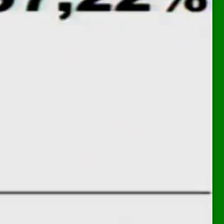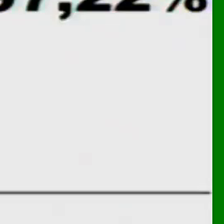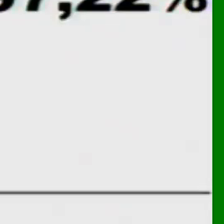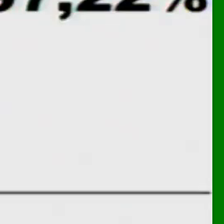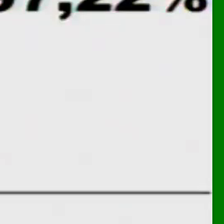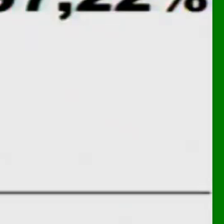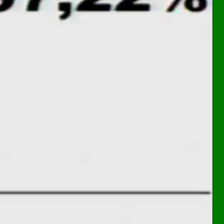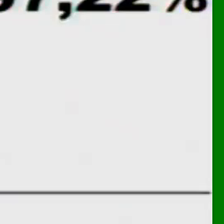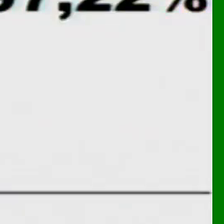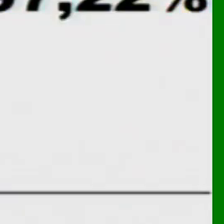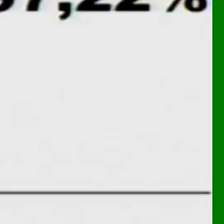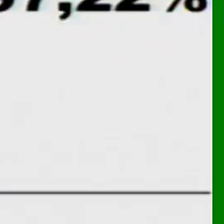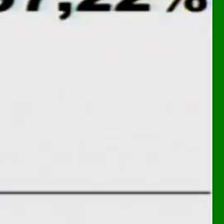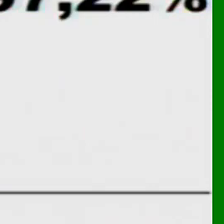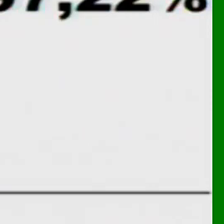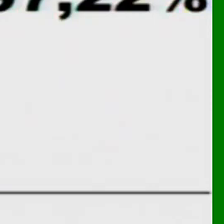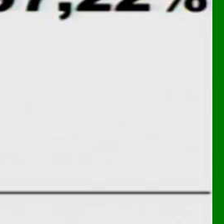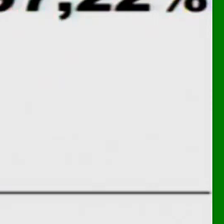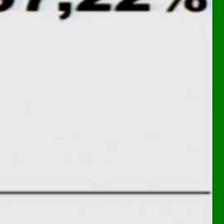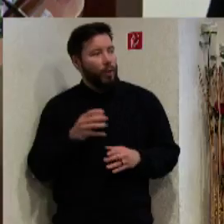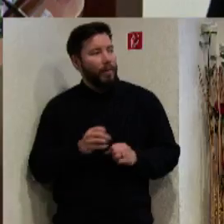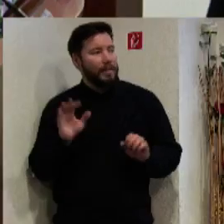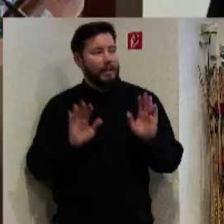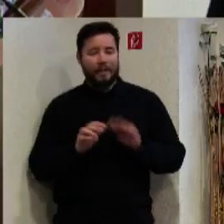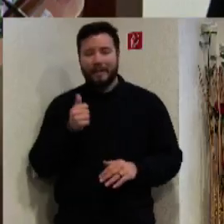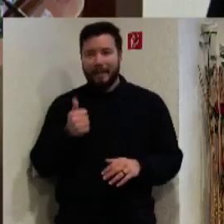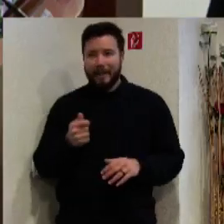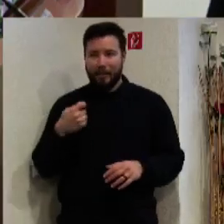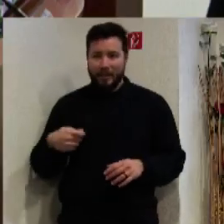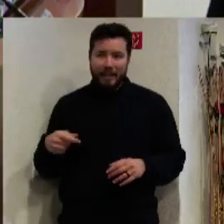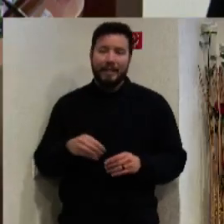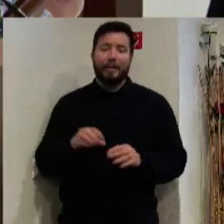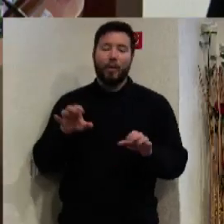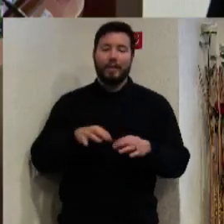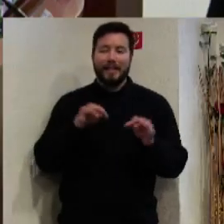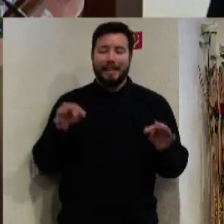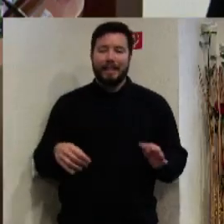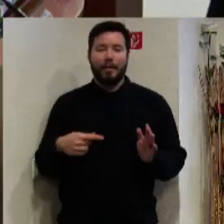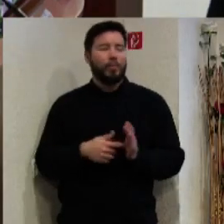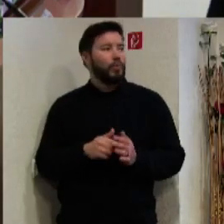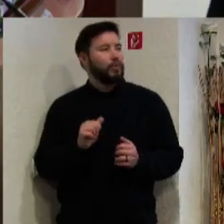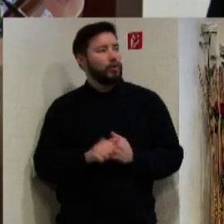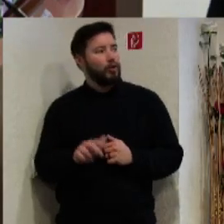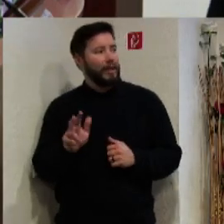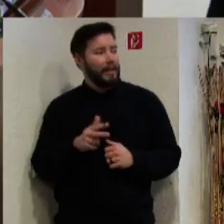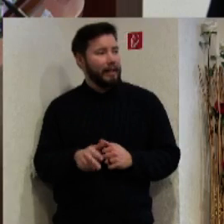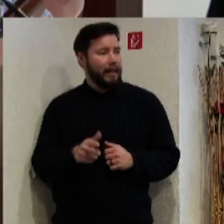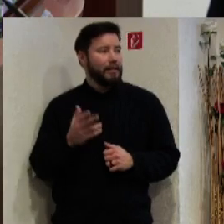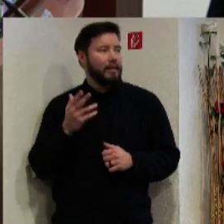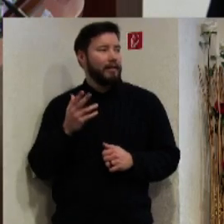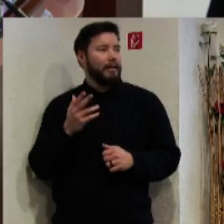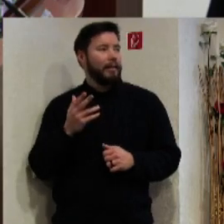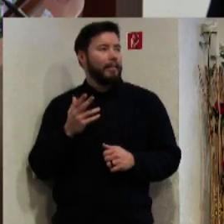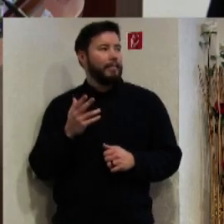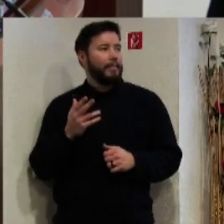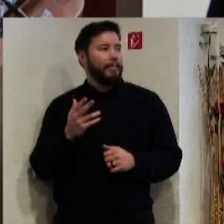Za 35 poslancov, proti 0, zdržalo sa novla, nehlasoval 1 poslanec. uznesenie k bodu číslo 13 a schválenie podania